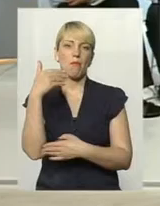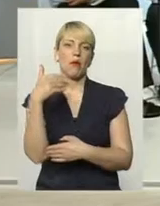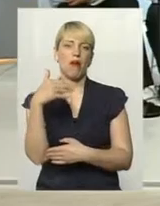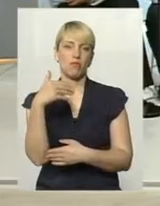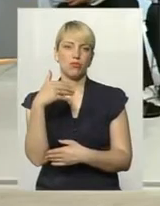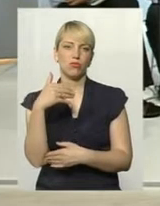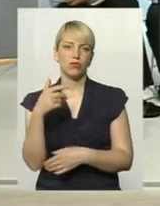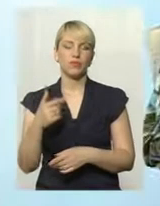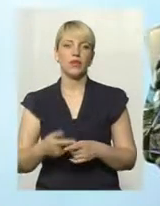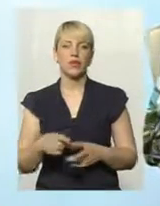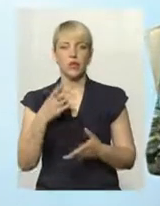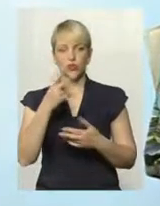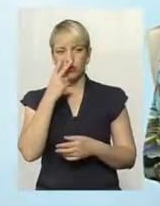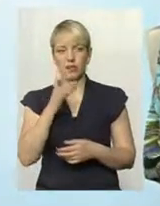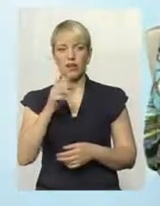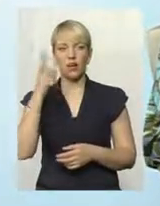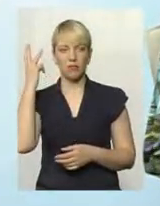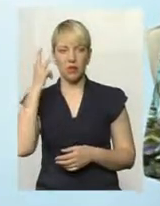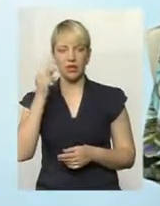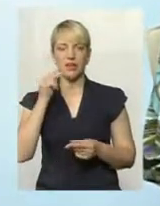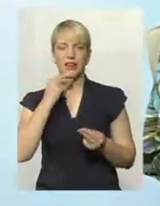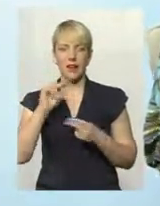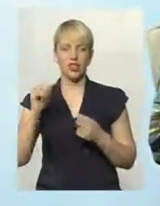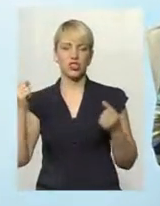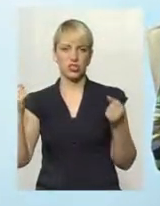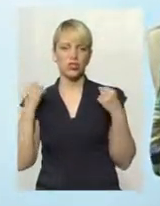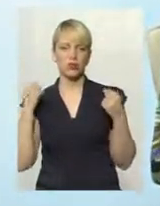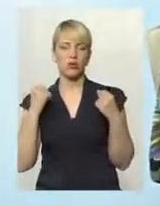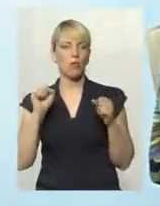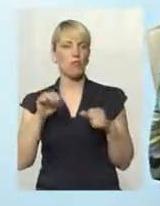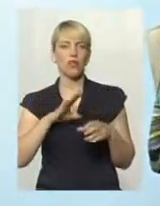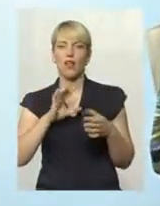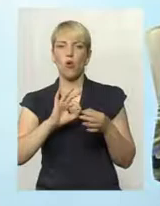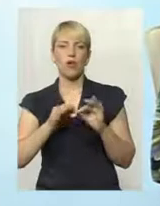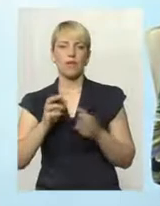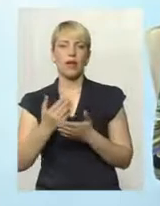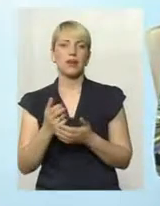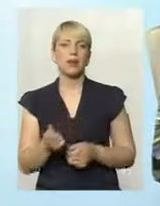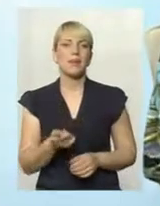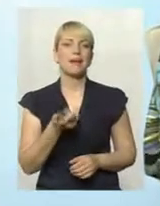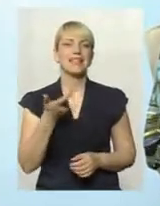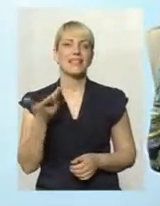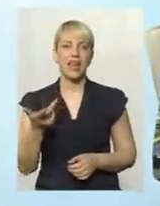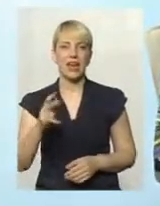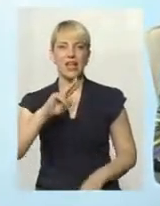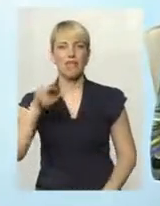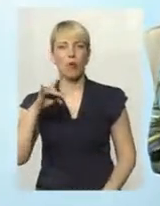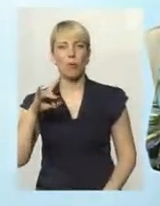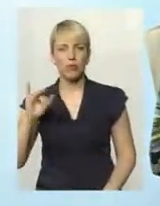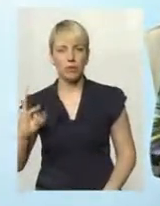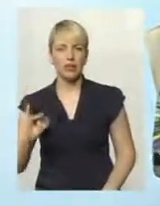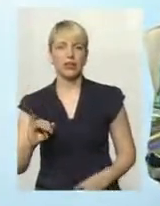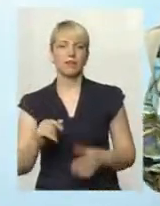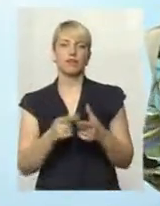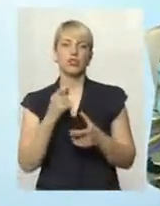Хмельниччини, кращих спортсменів, можливо, не олімпійців, а призерів Європи, призерів світу,